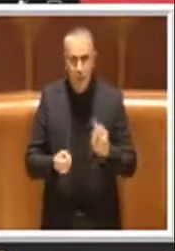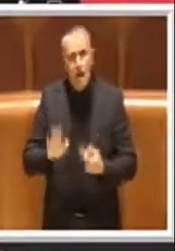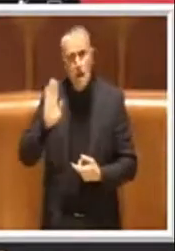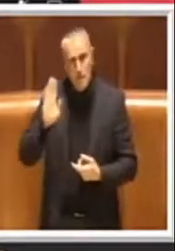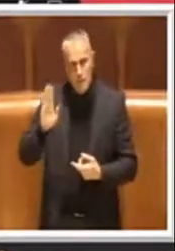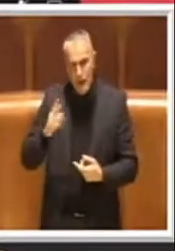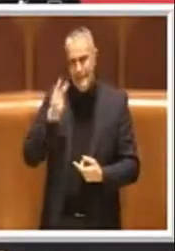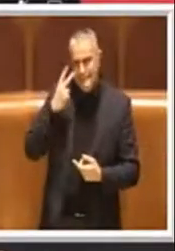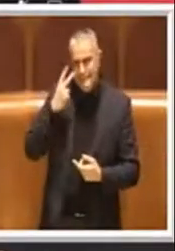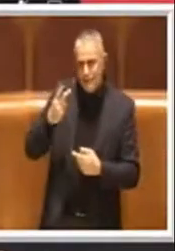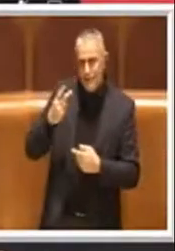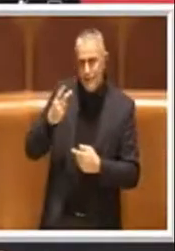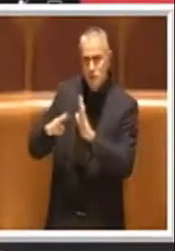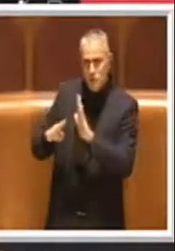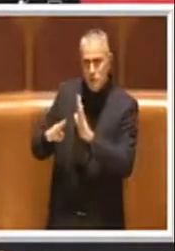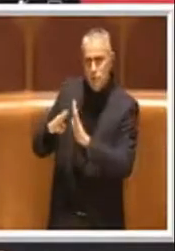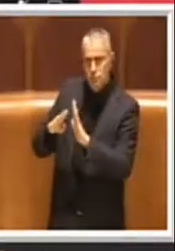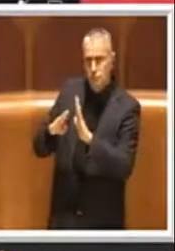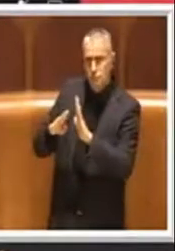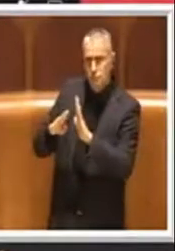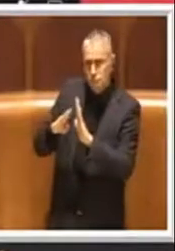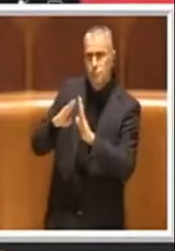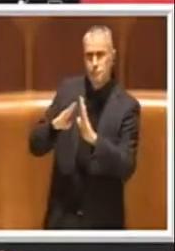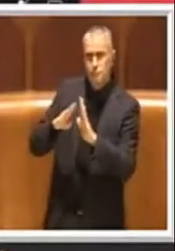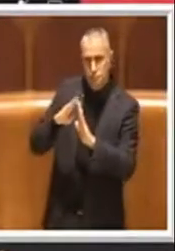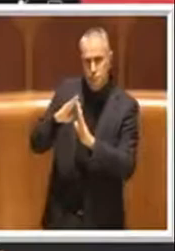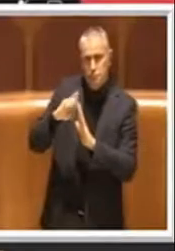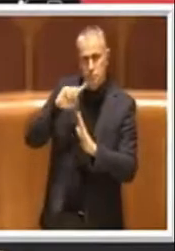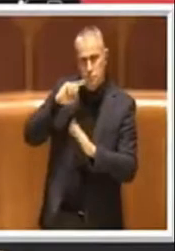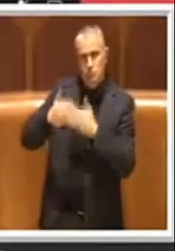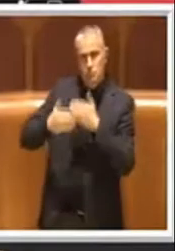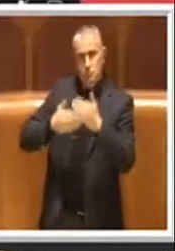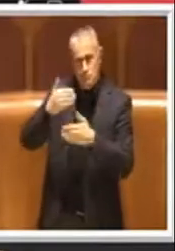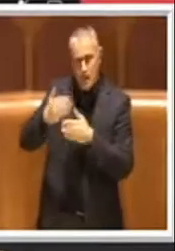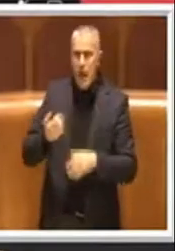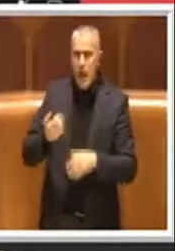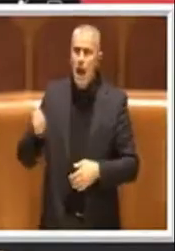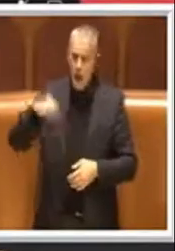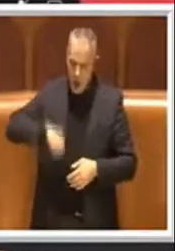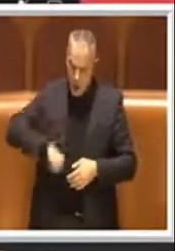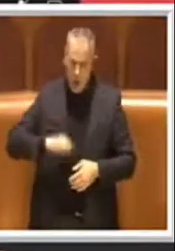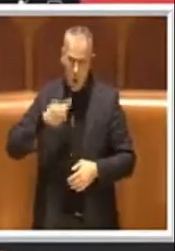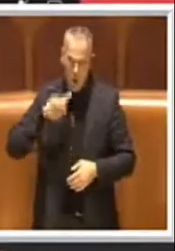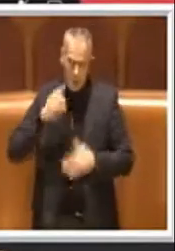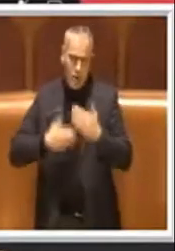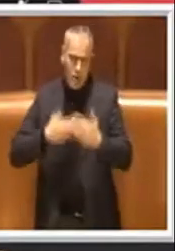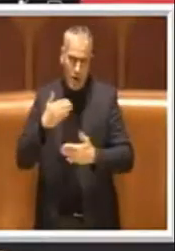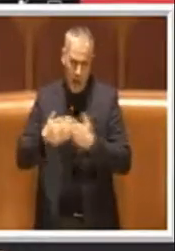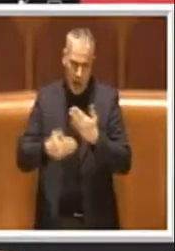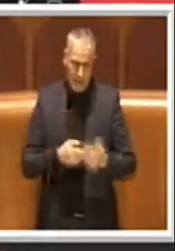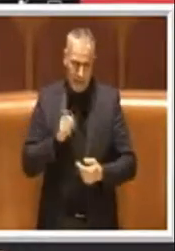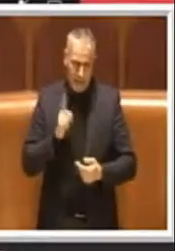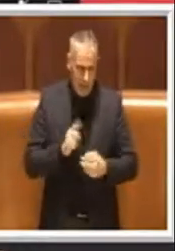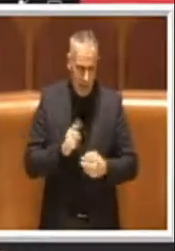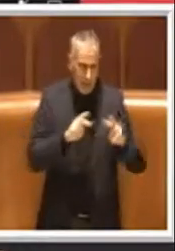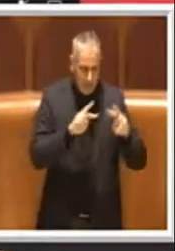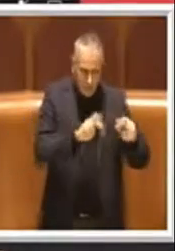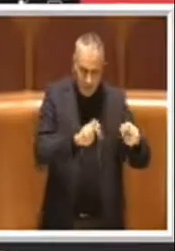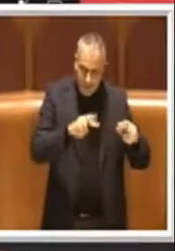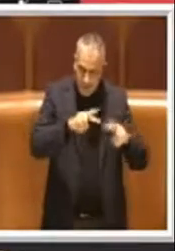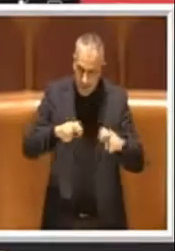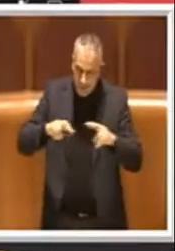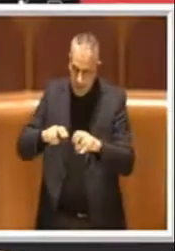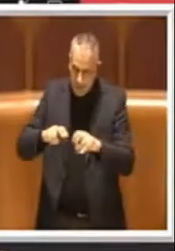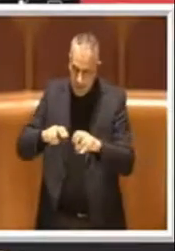in risalita con tanti aspetti da dover migliorare, dovremmo fare anche delle analisi un po' dettagliate per quanto